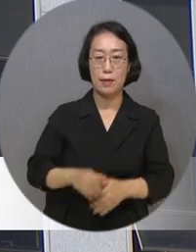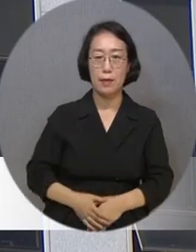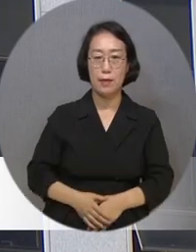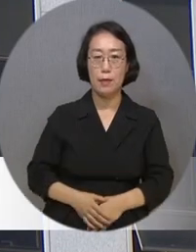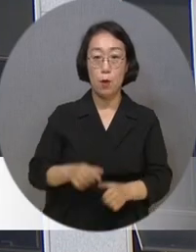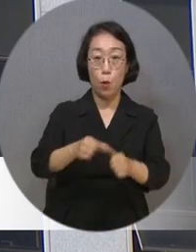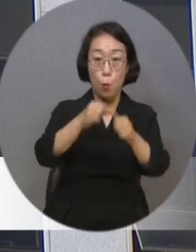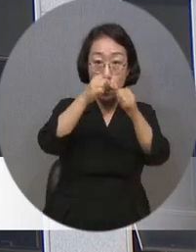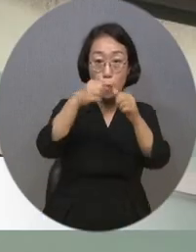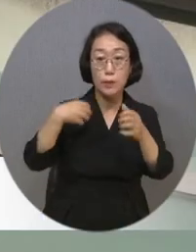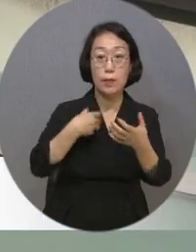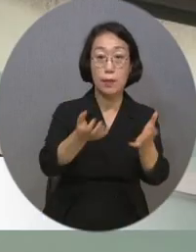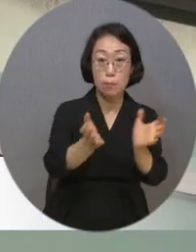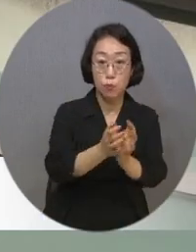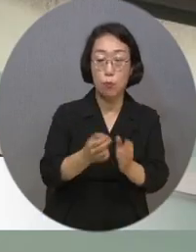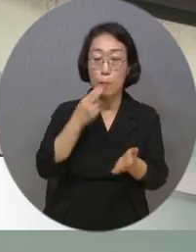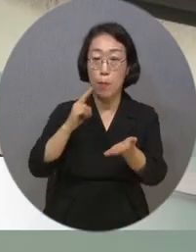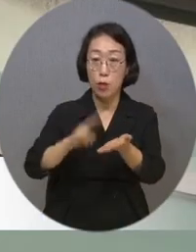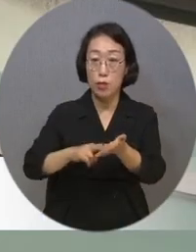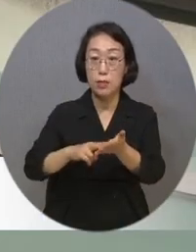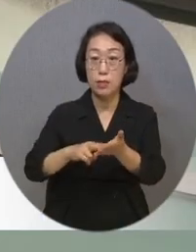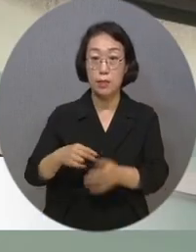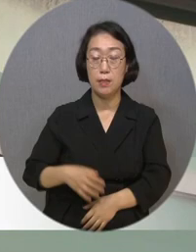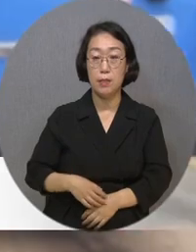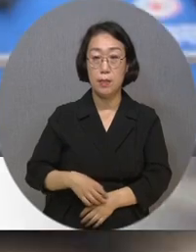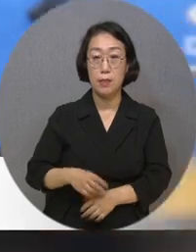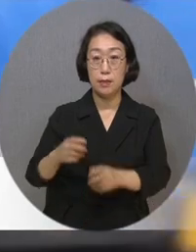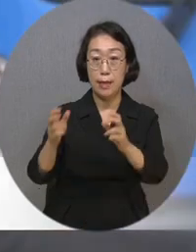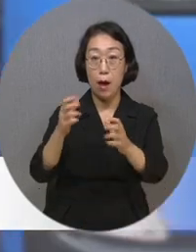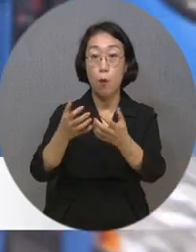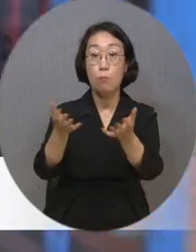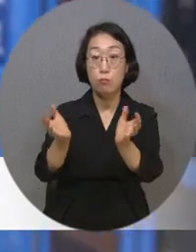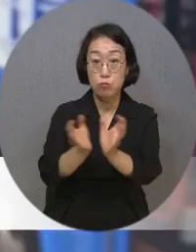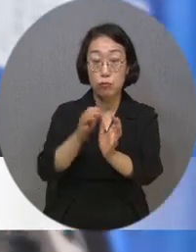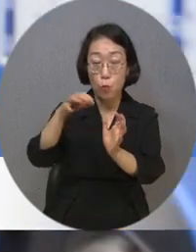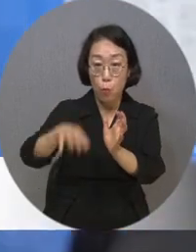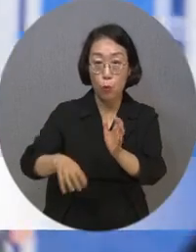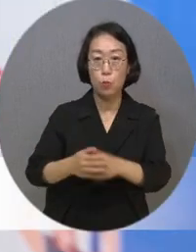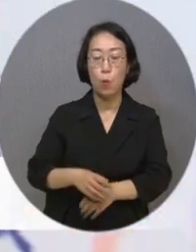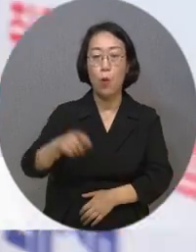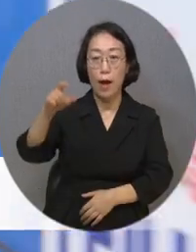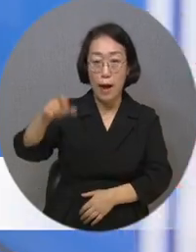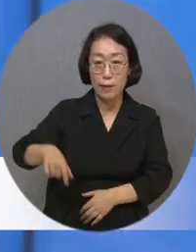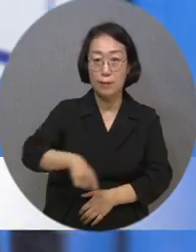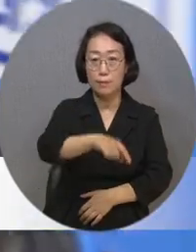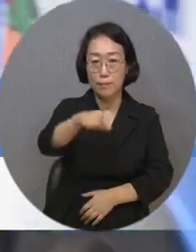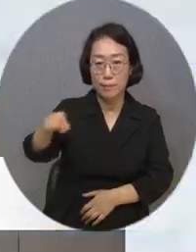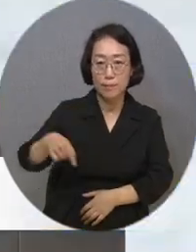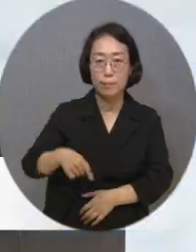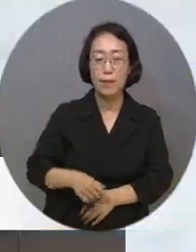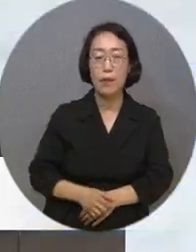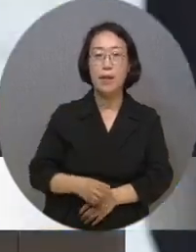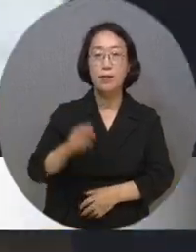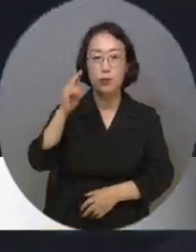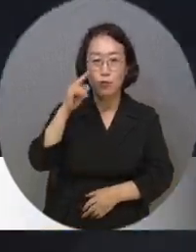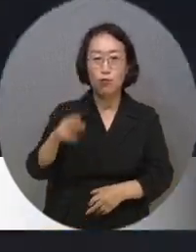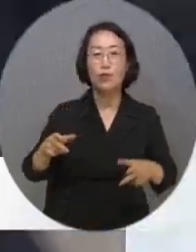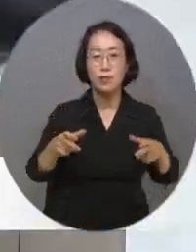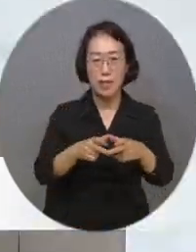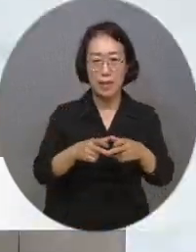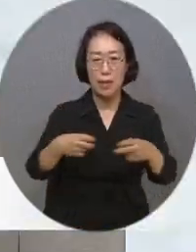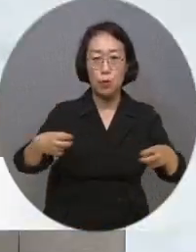고용노동부와 우정사업본부, 마스터카드코리아가 중증장애인 근로자 출퇴근 교통비 지원 사업을